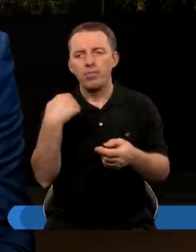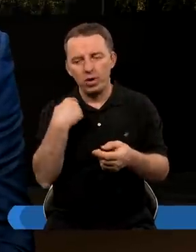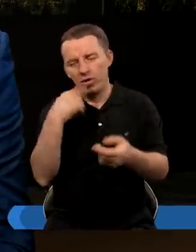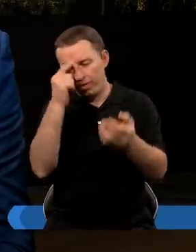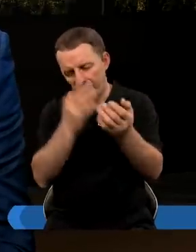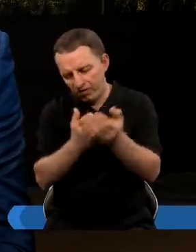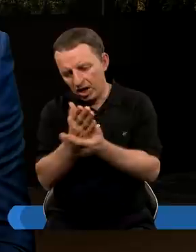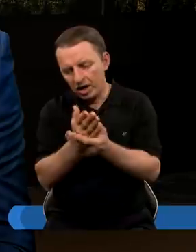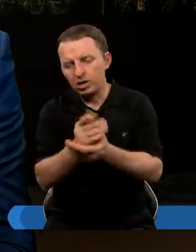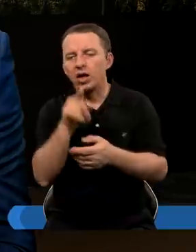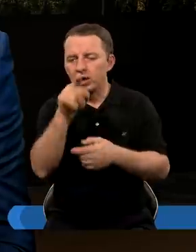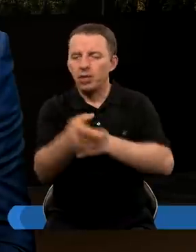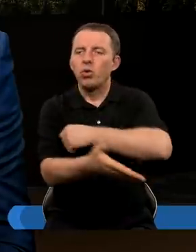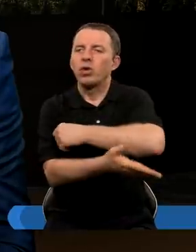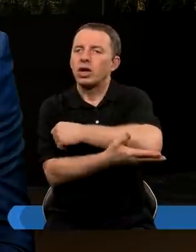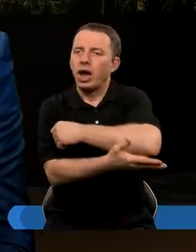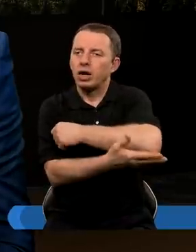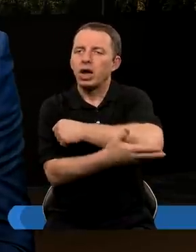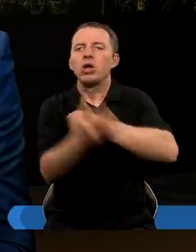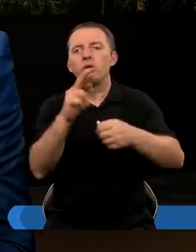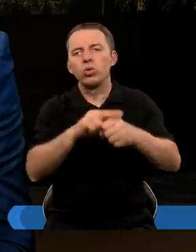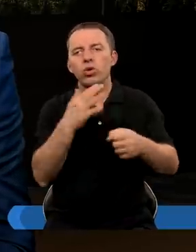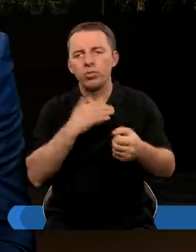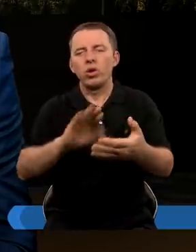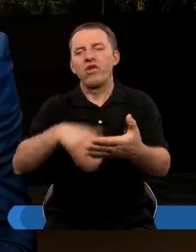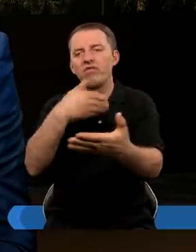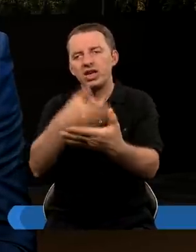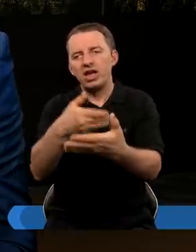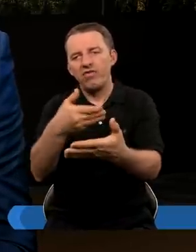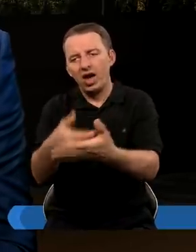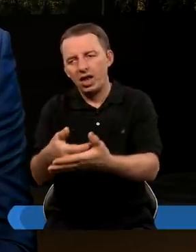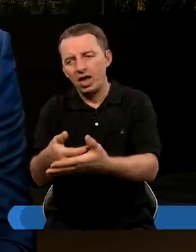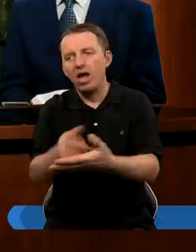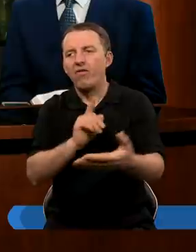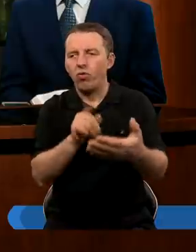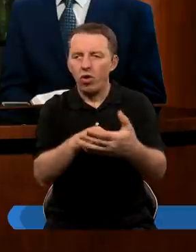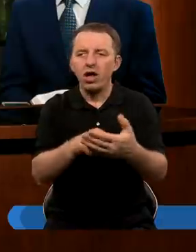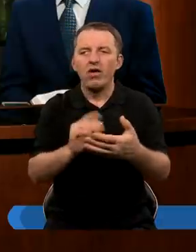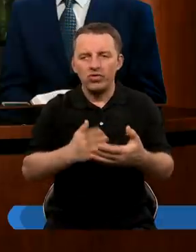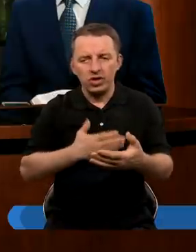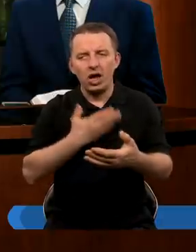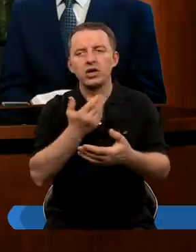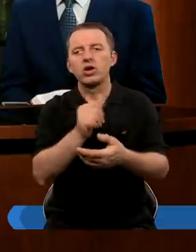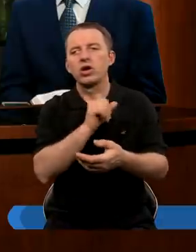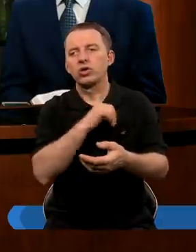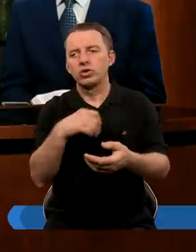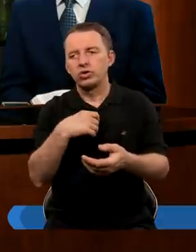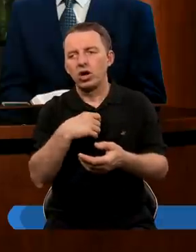prostu chcieli być wierni co do zasad, które wtedy oczywiście wyznawali. I właśnie mi się wydaje, że